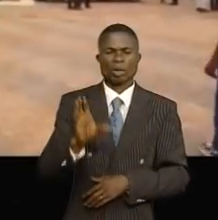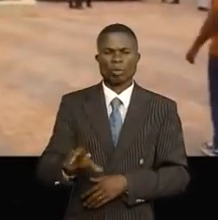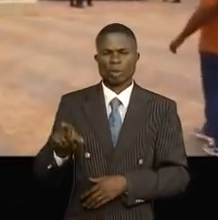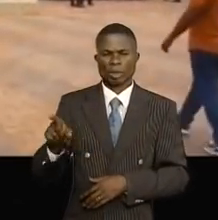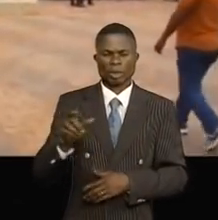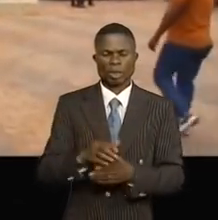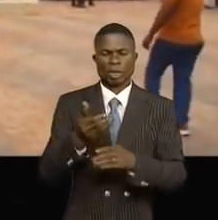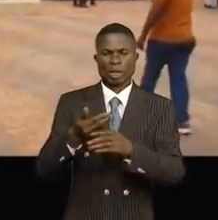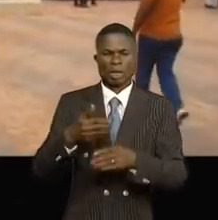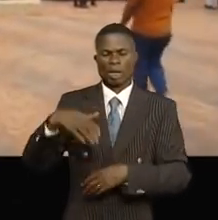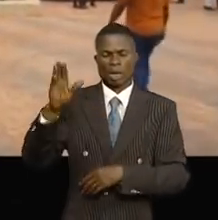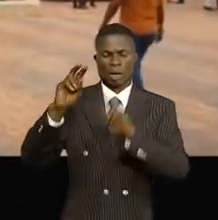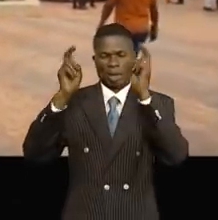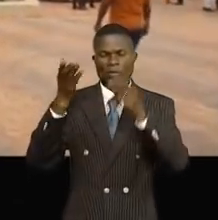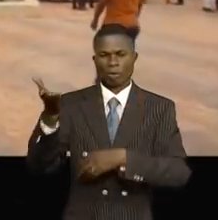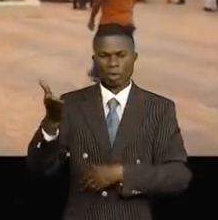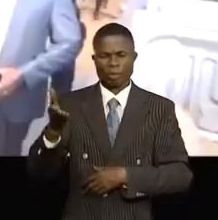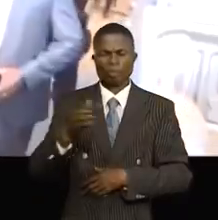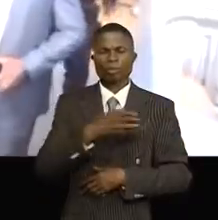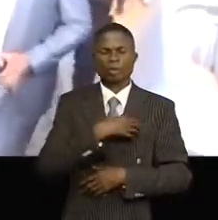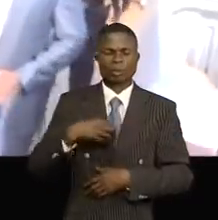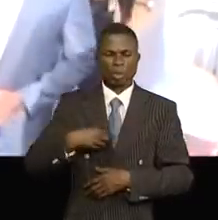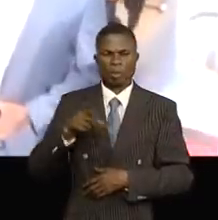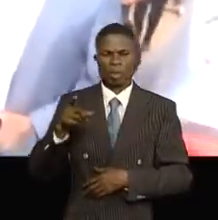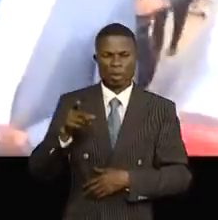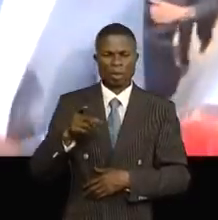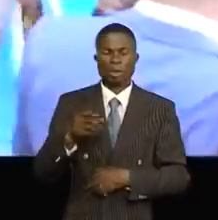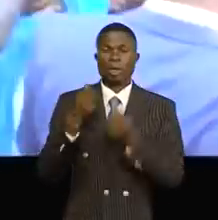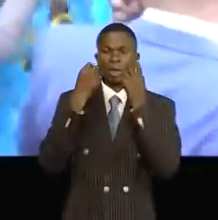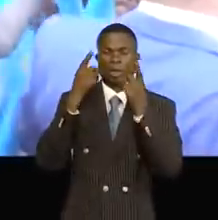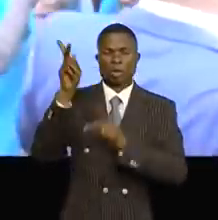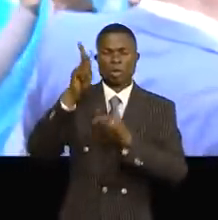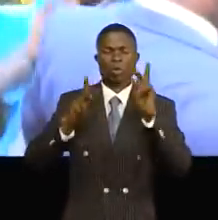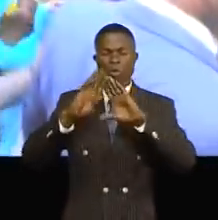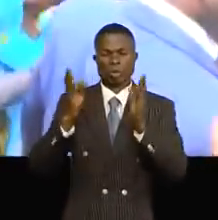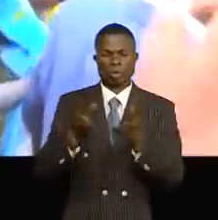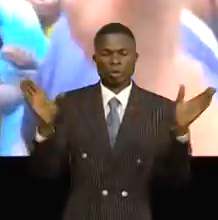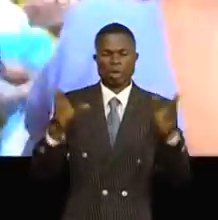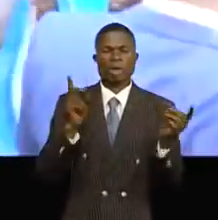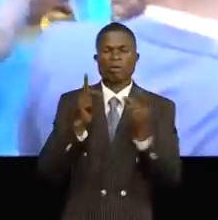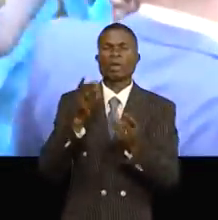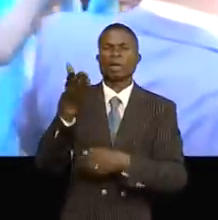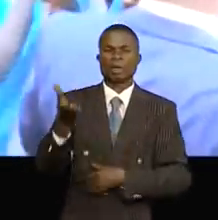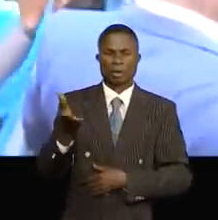Avant de quitter la cité de Fungurume, Masuka Saïni a été ovationné par la population venue à sa rencontre.